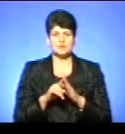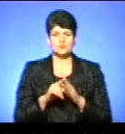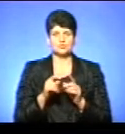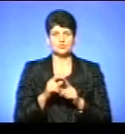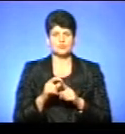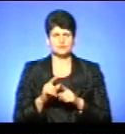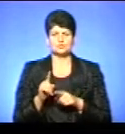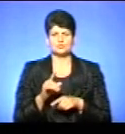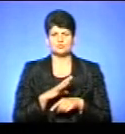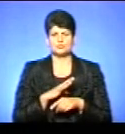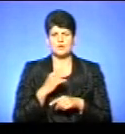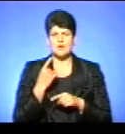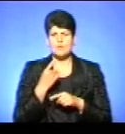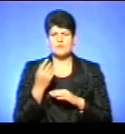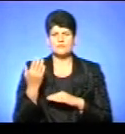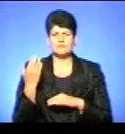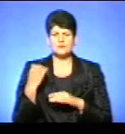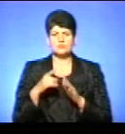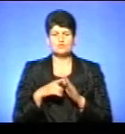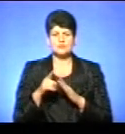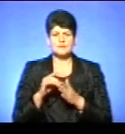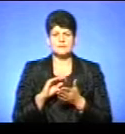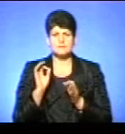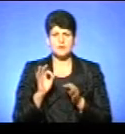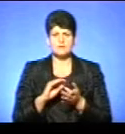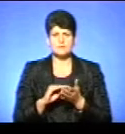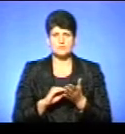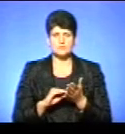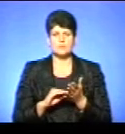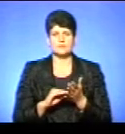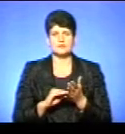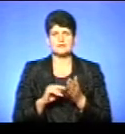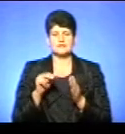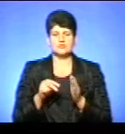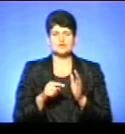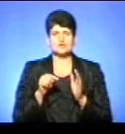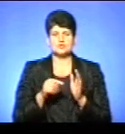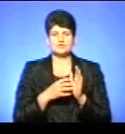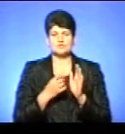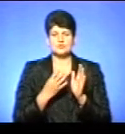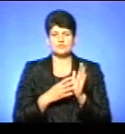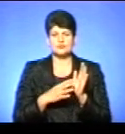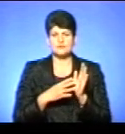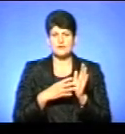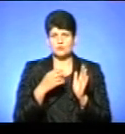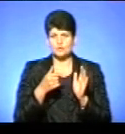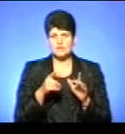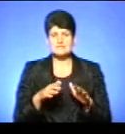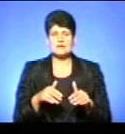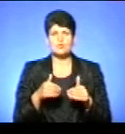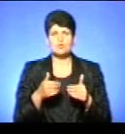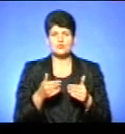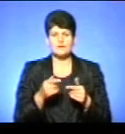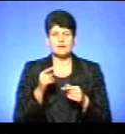йшла мова вже давно, ще починаючи з правопису, проєкту правопису 1999 року, який запропонував